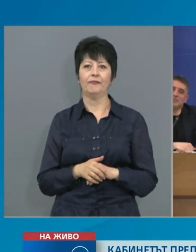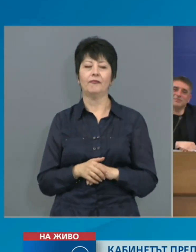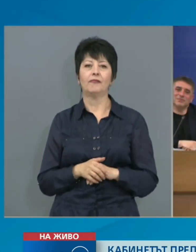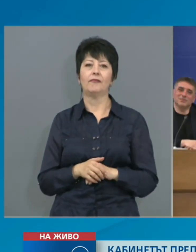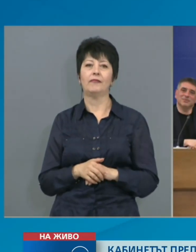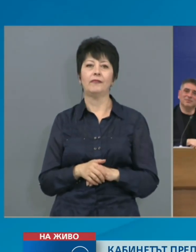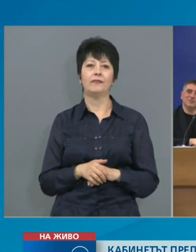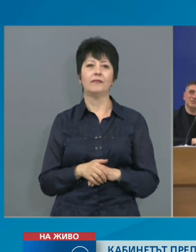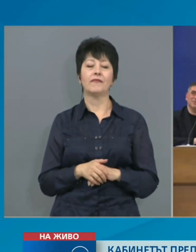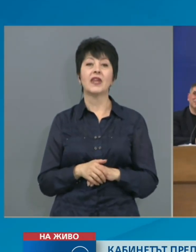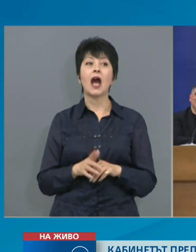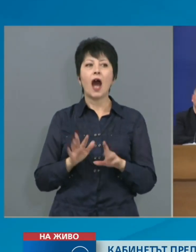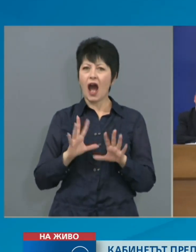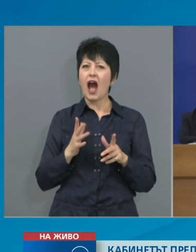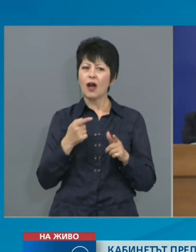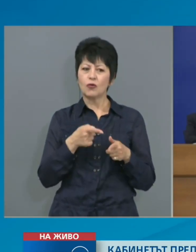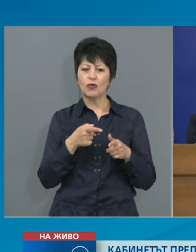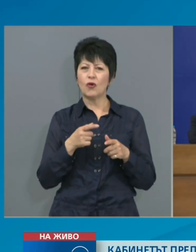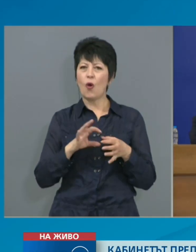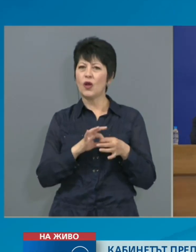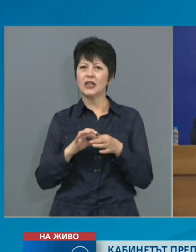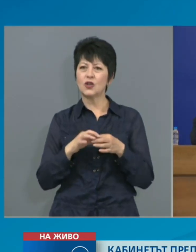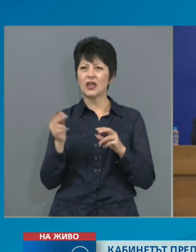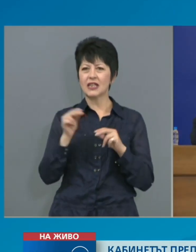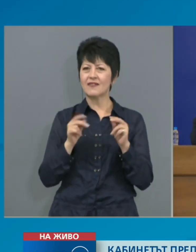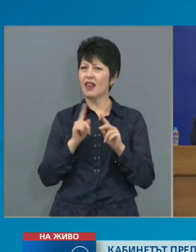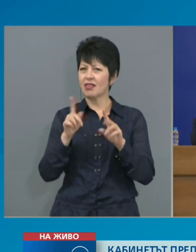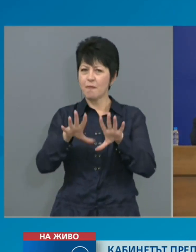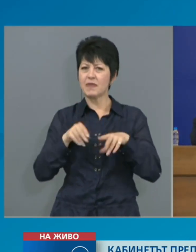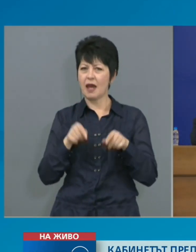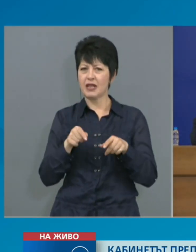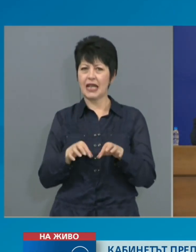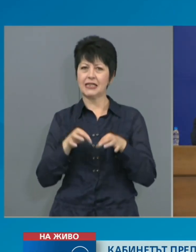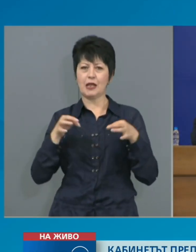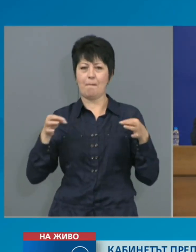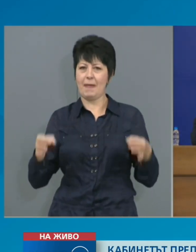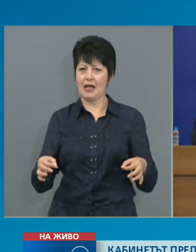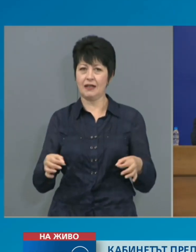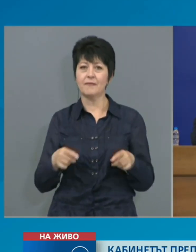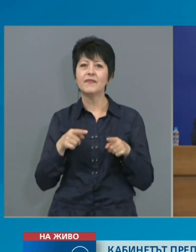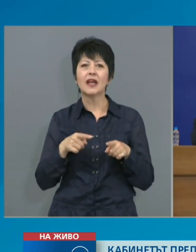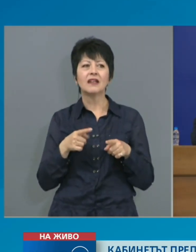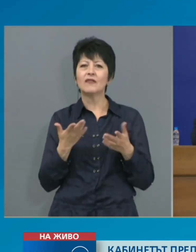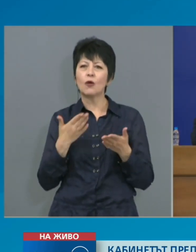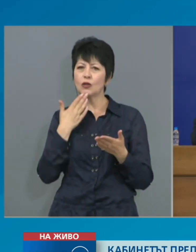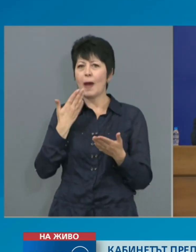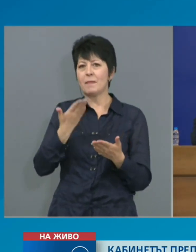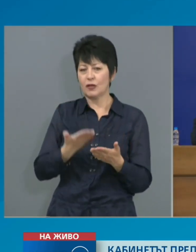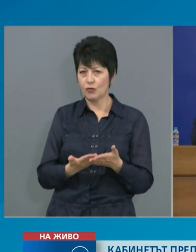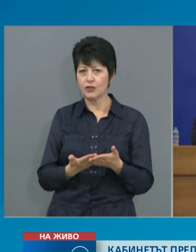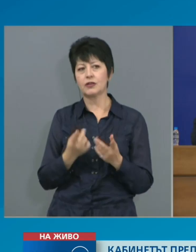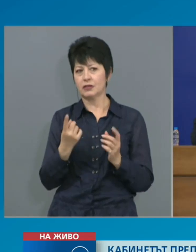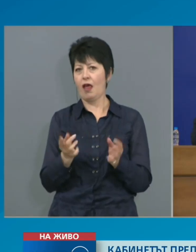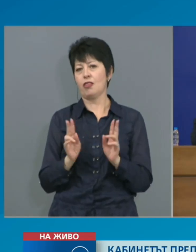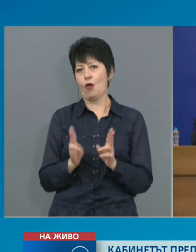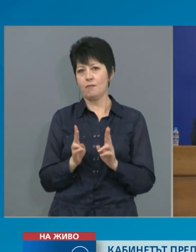Така. И ако те не приемат тези мерки, какво правите? Първо. Тези мерки, които са предложени в момента, са приемливи за